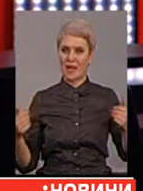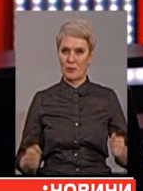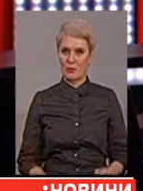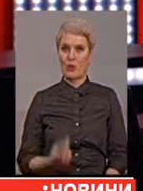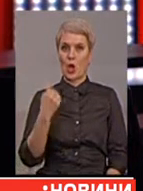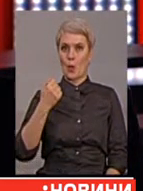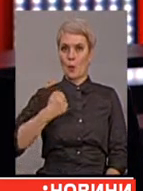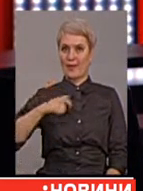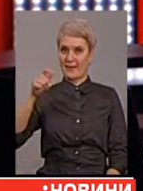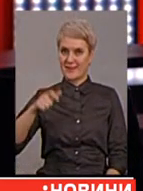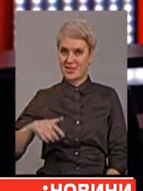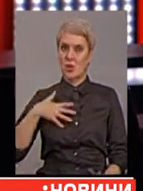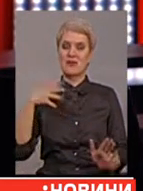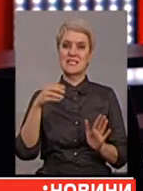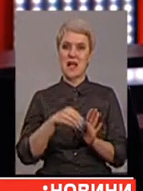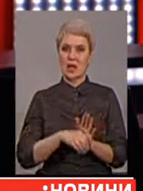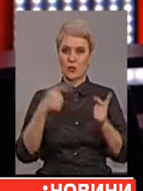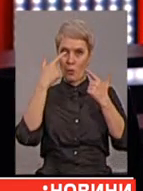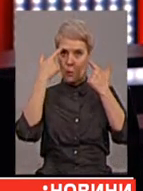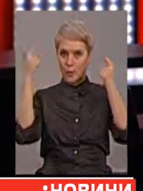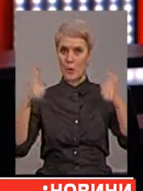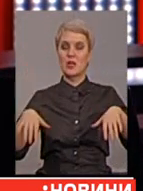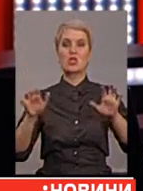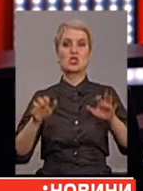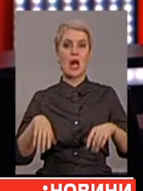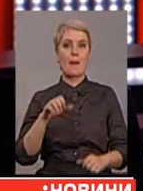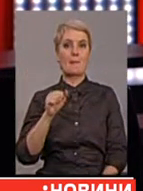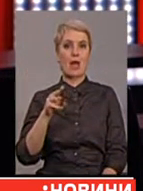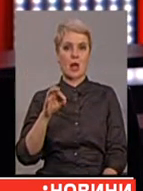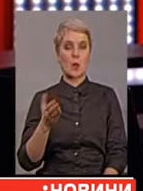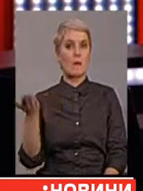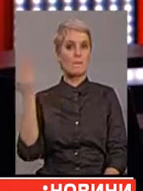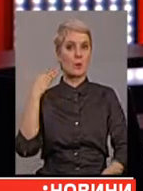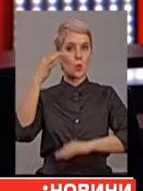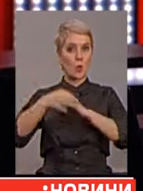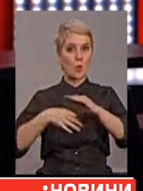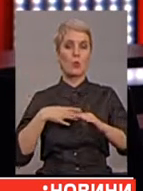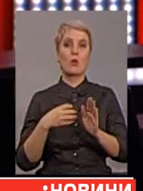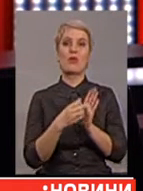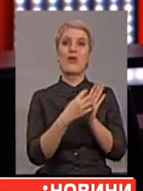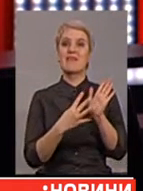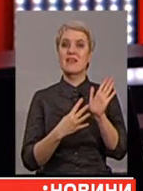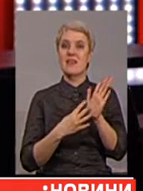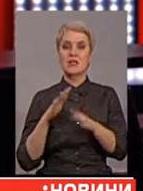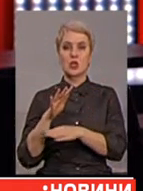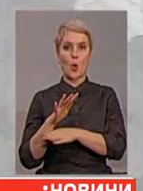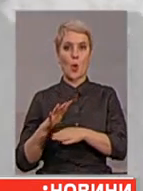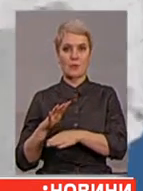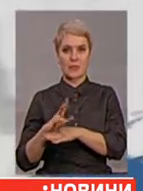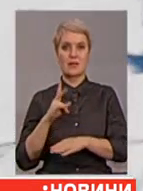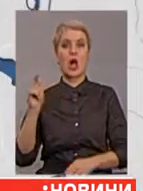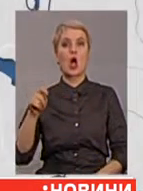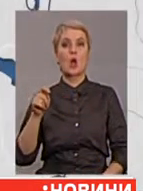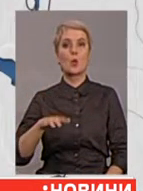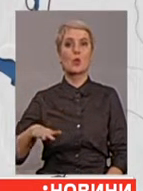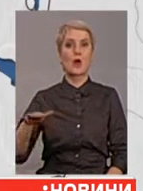Один військовий загинув, повідомили в штабі АТО. За минулу добу армійці нарахували 19 ворожих провокацій. На Луганщині в день бойовики з мінометів